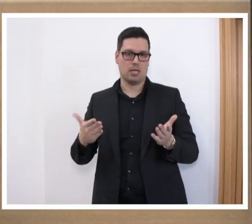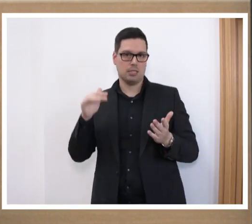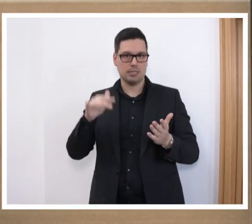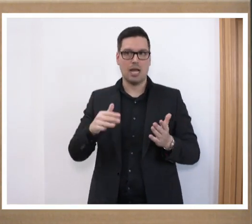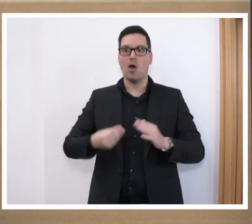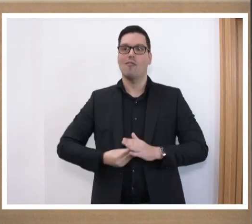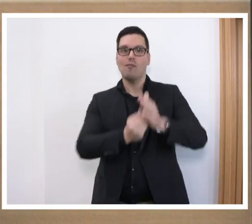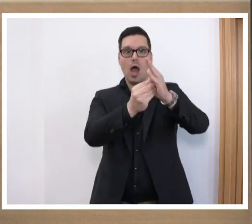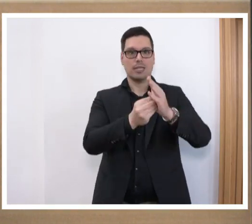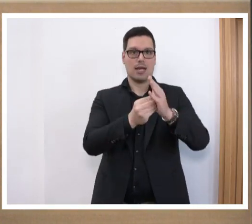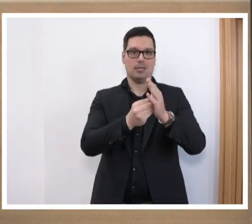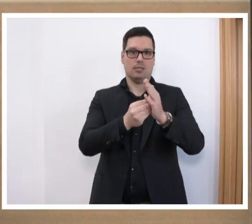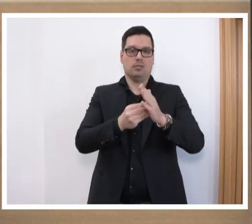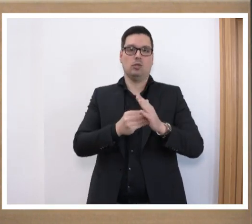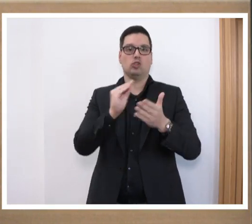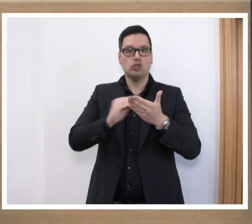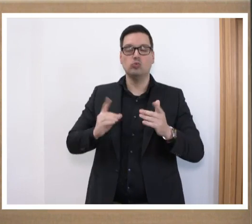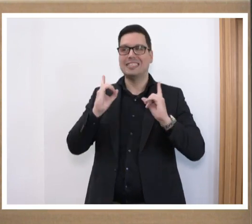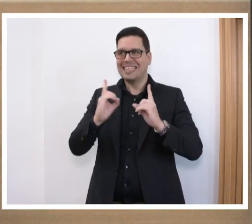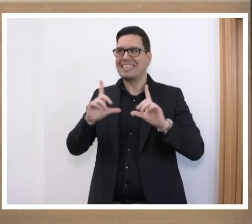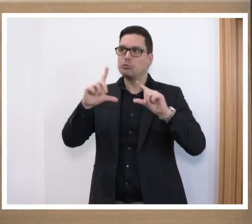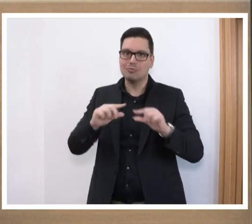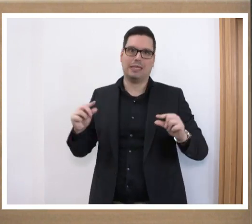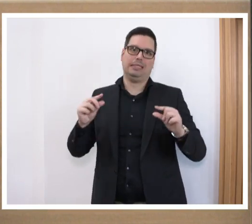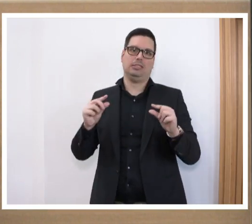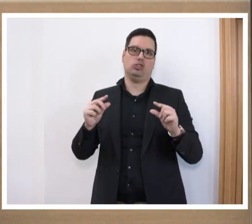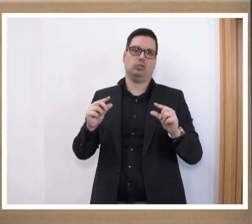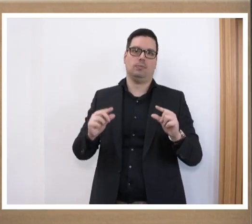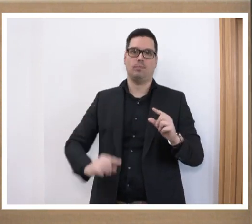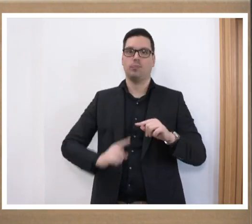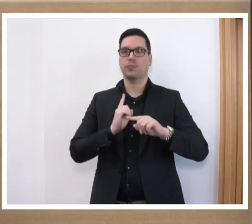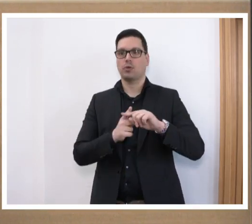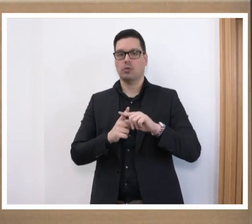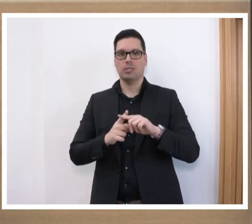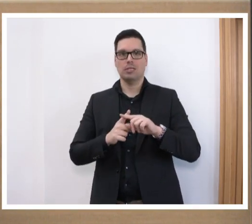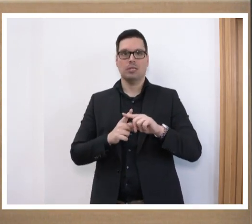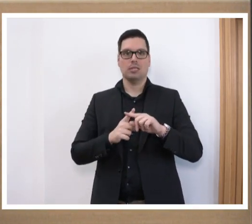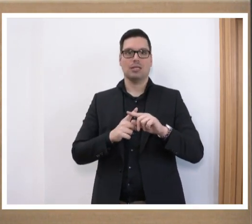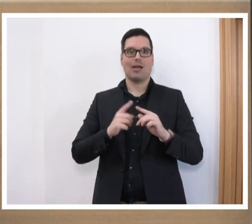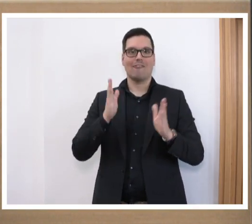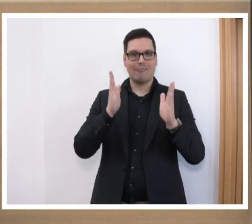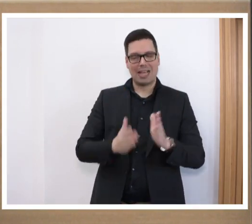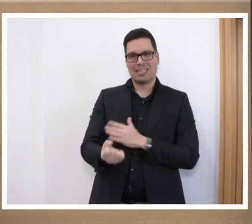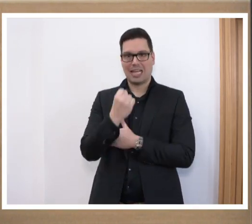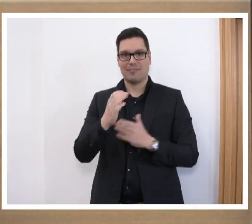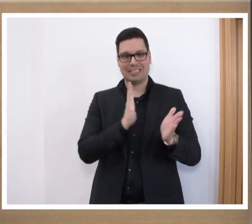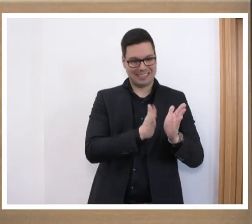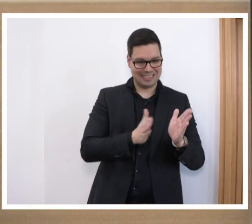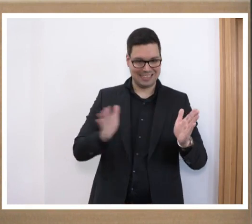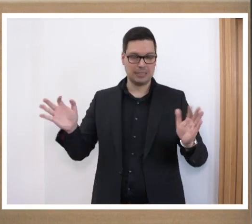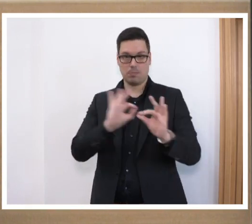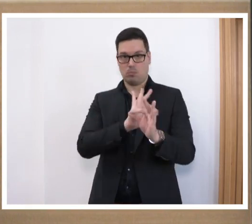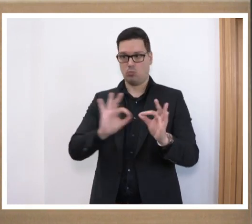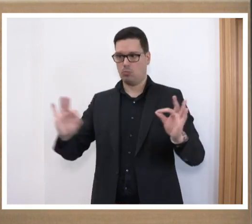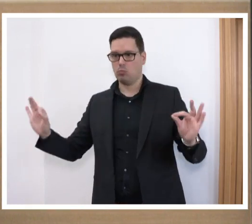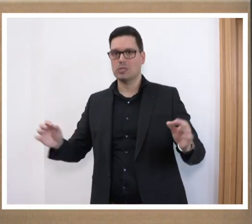der Förderschullehrkräfte, aber auch im Bereich der besonderen, der pädagogischen Fachkräfte in den einzelnen Förderschwerpunkten